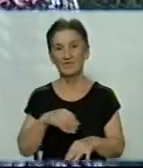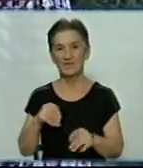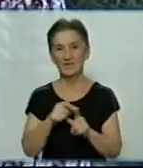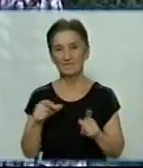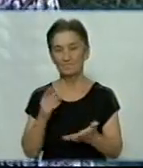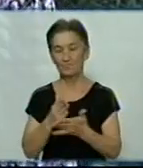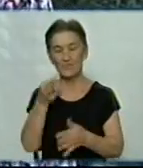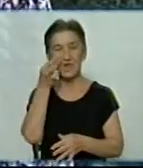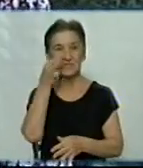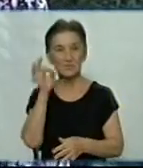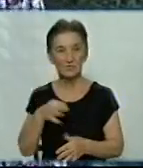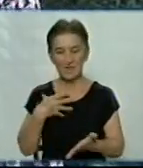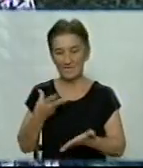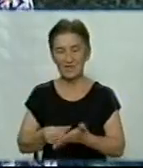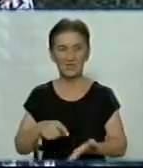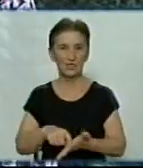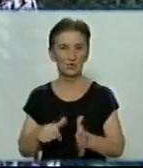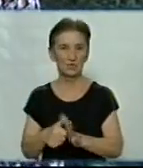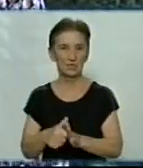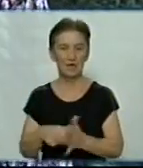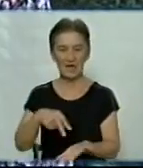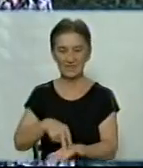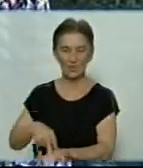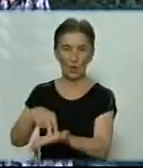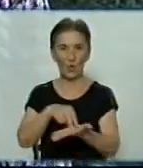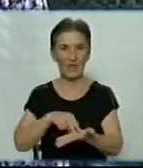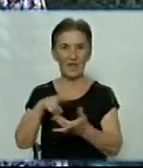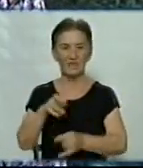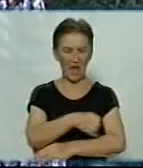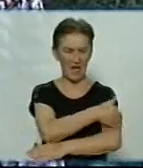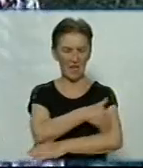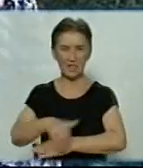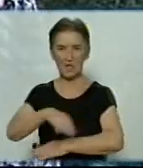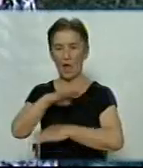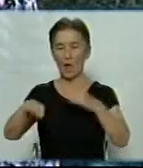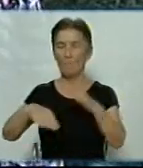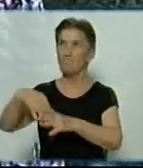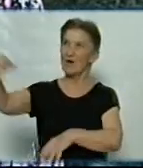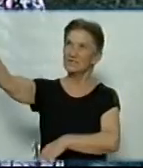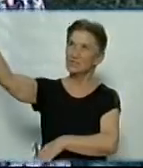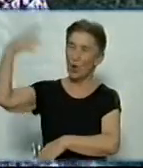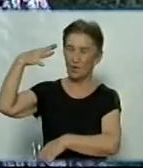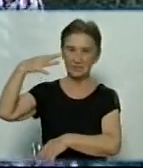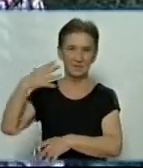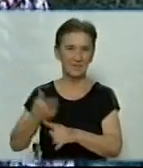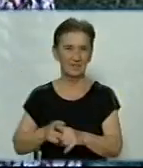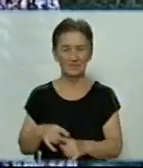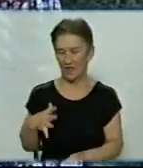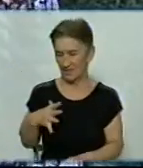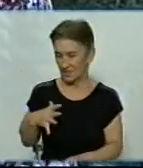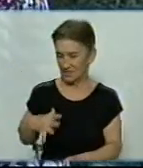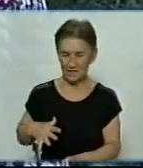мали досвід у власній школі стояння на лінійках під сонцем палючим. Це нестерпно